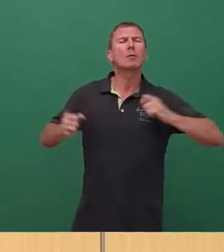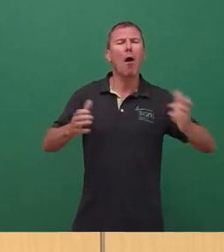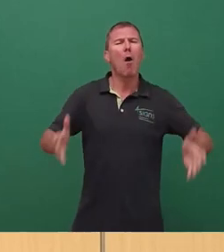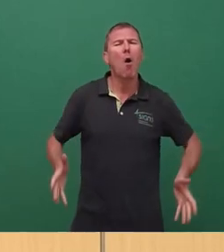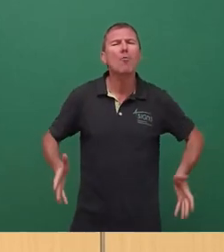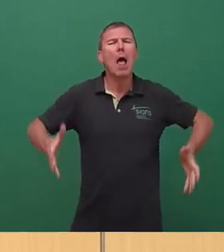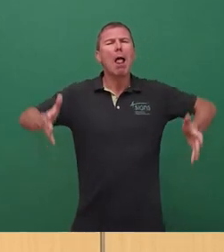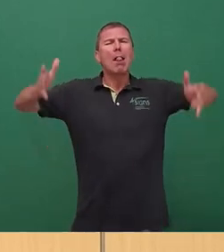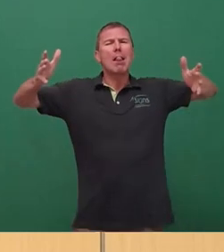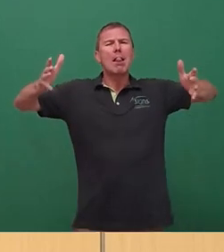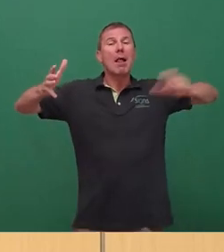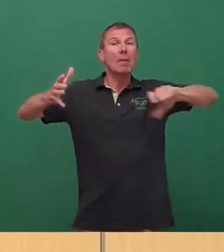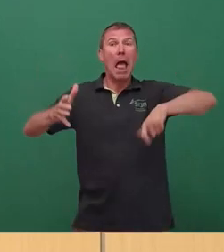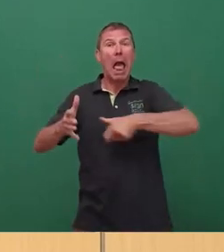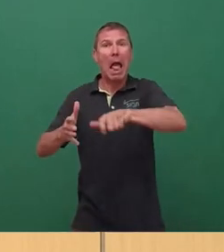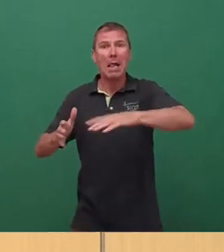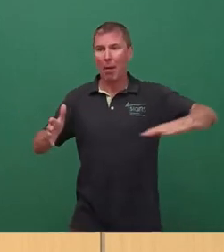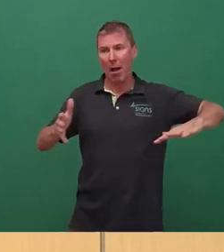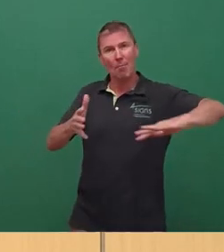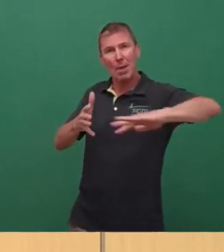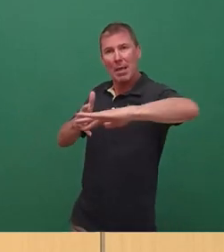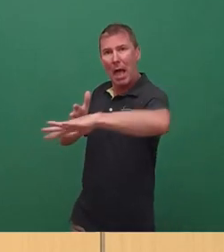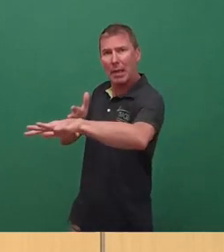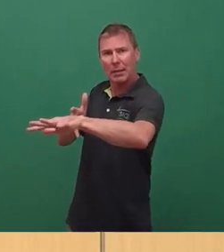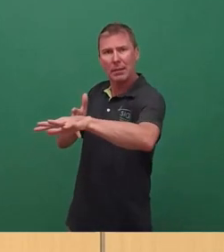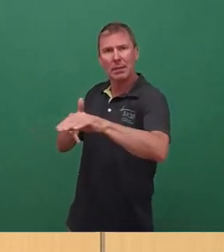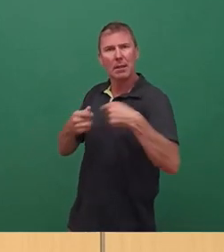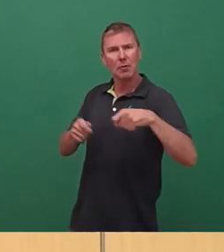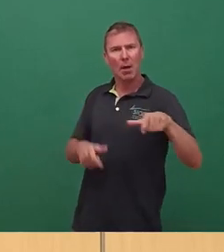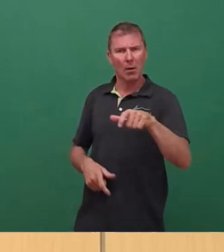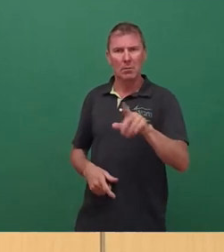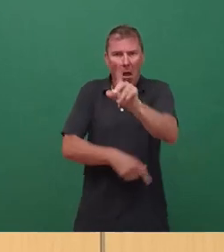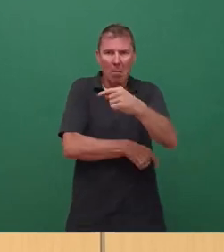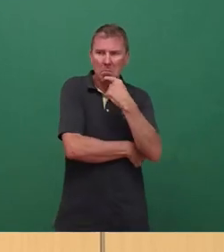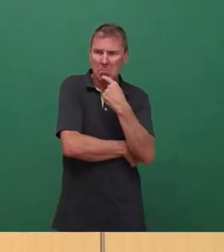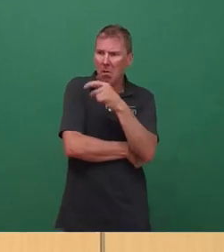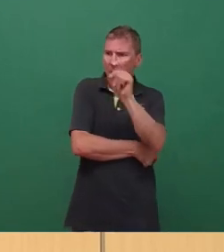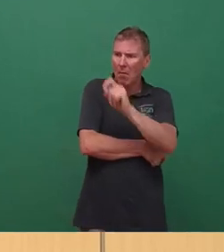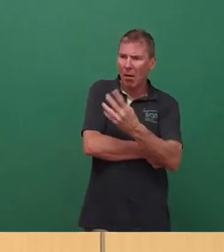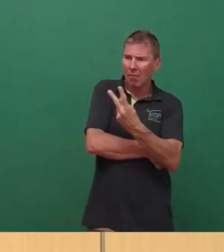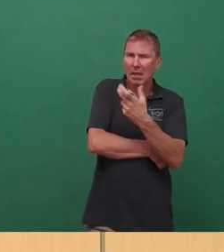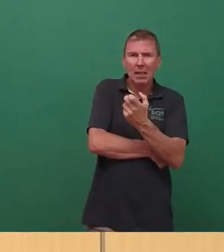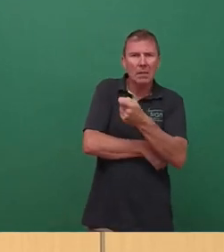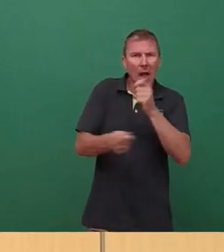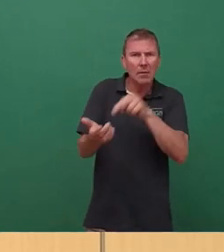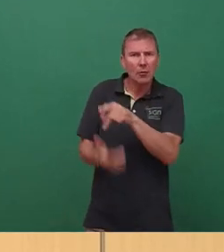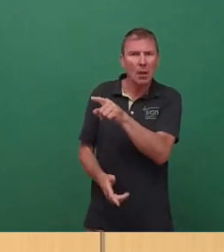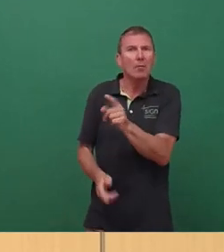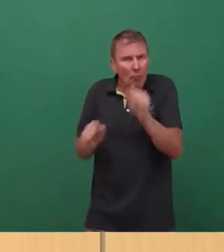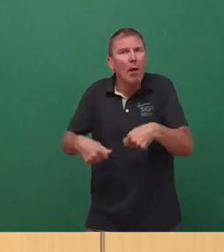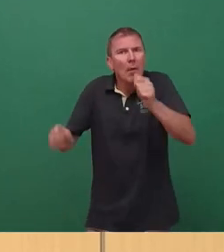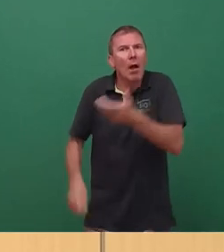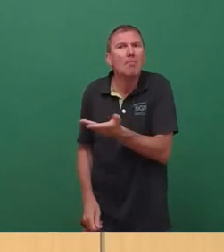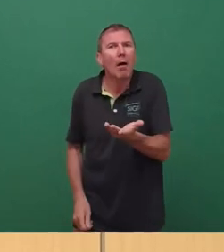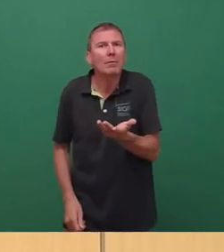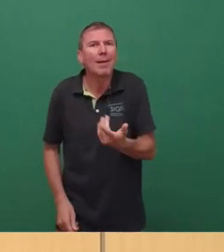in den Elbraum zu errichten und dann stellten wir fest, na heu, wenn die nach § 34 Antrag stellen, dann bauen die dort, weil wir haben überhaupt